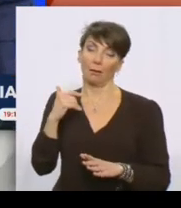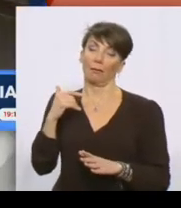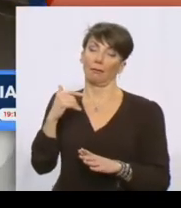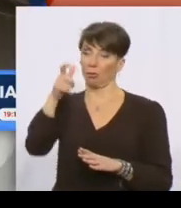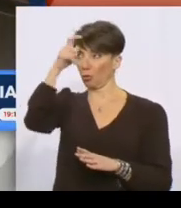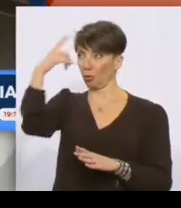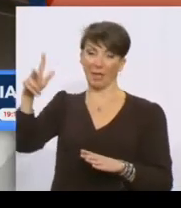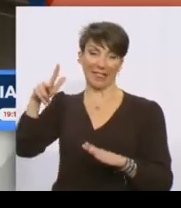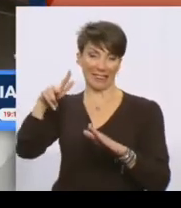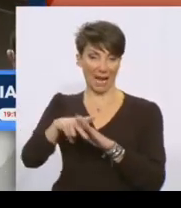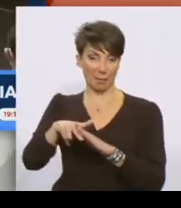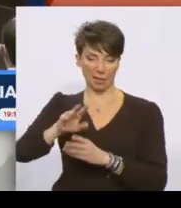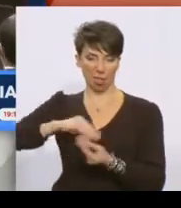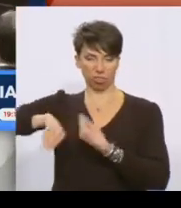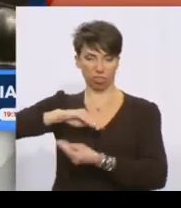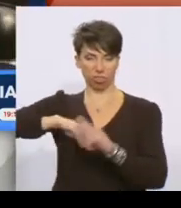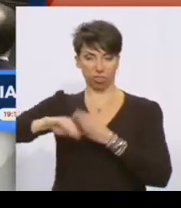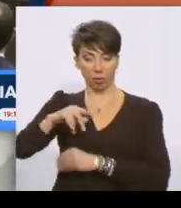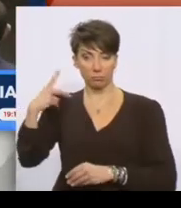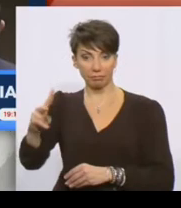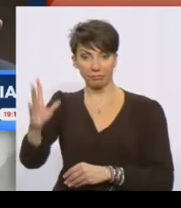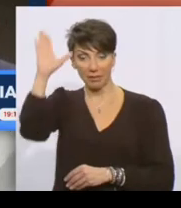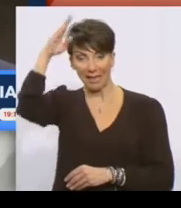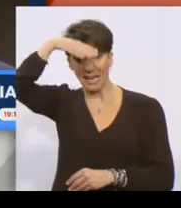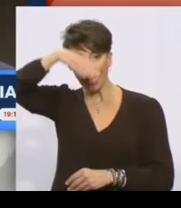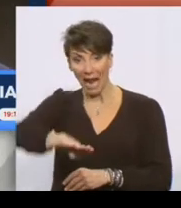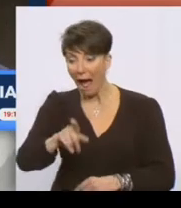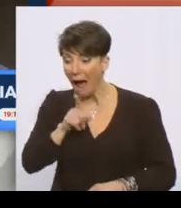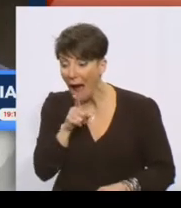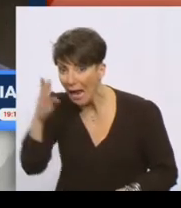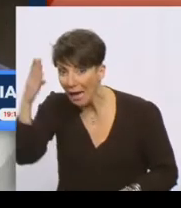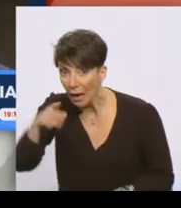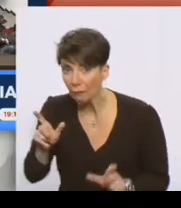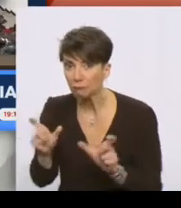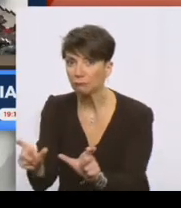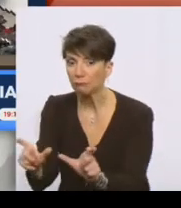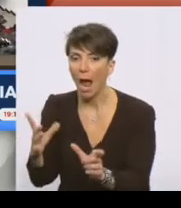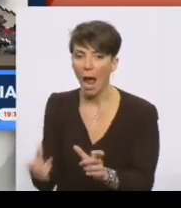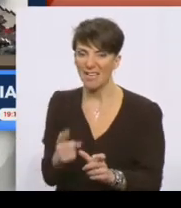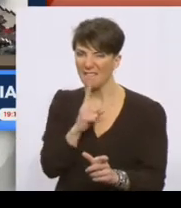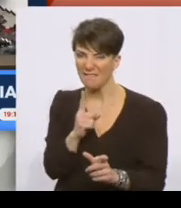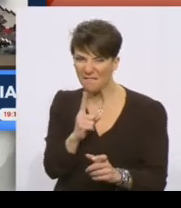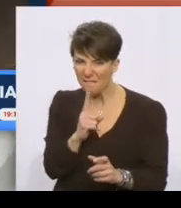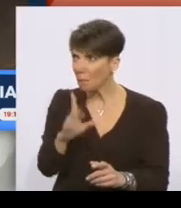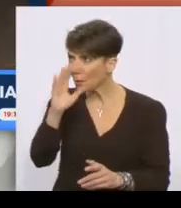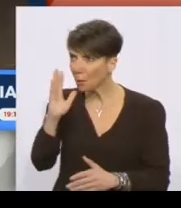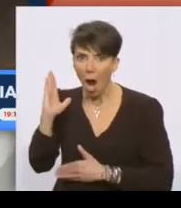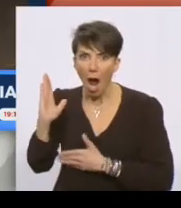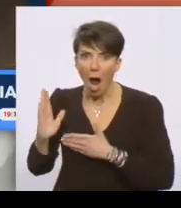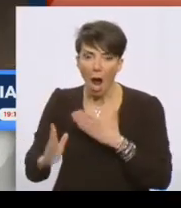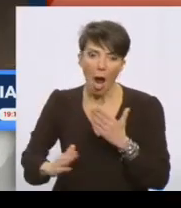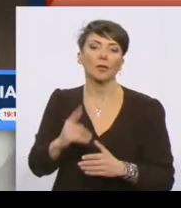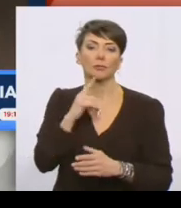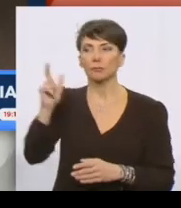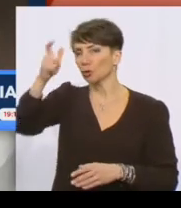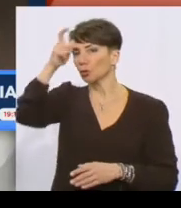Ακριβώς. Καλησπέρα, Νίκο. Όπως γράφει, λοιπόν, το Spiegel κάνει λόγο για ένα από τα μεγαλύτερα τραπεζικοπολιτικά σκάδαλα των ελευταίων δεκαετιών. Εμπλέκονται ο